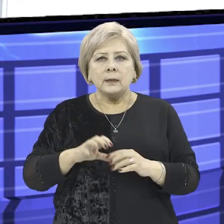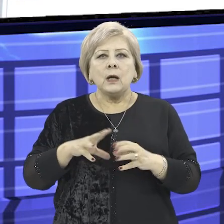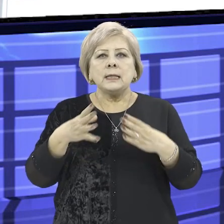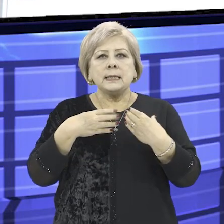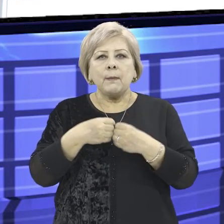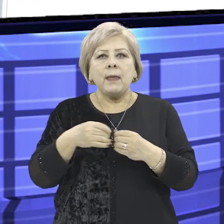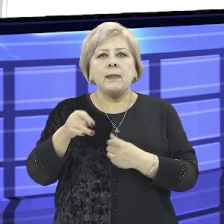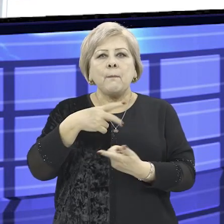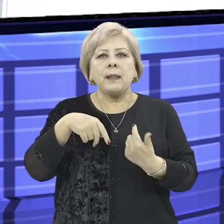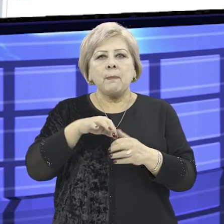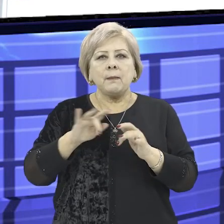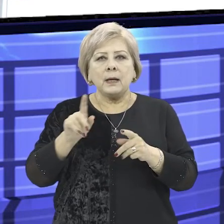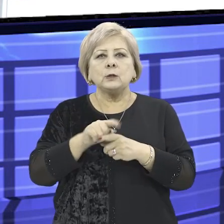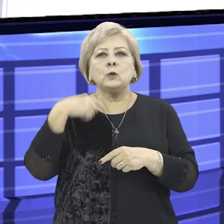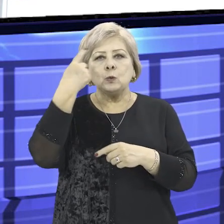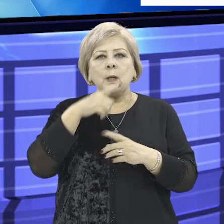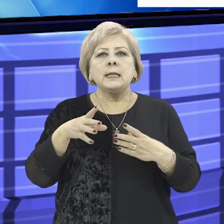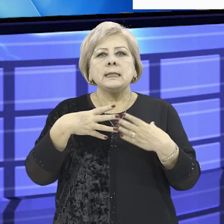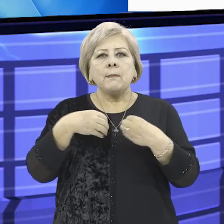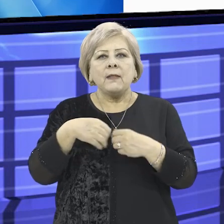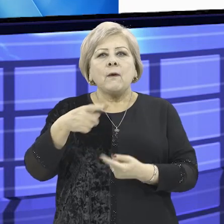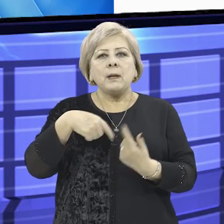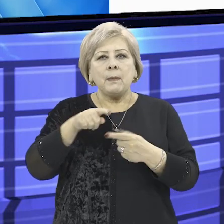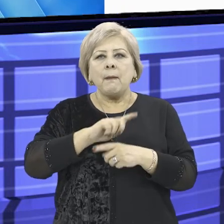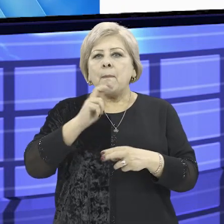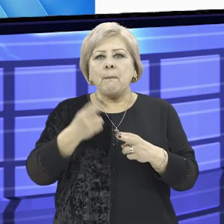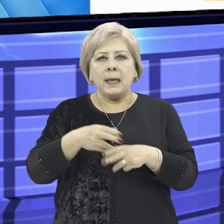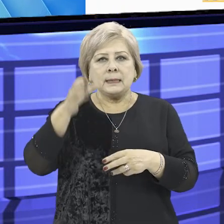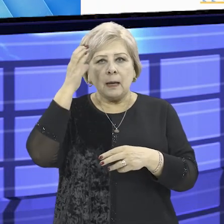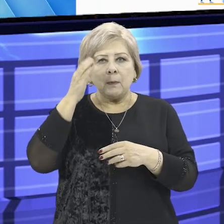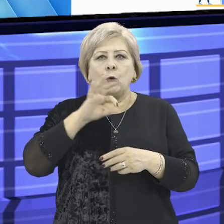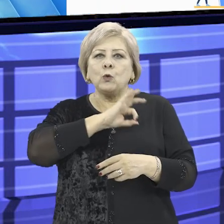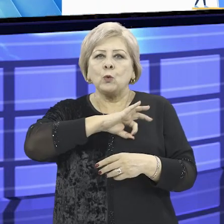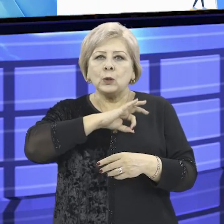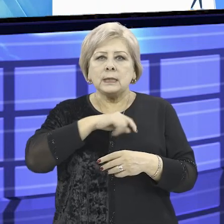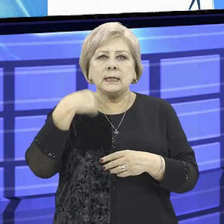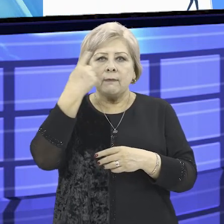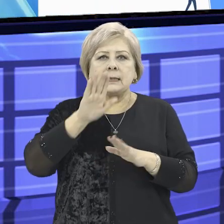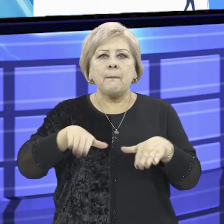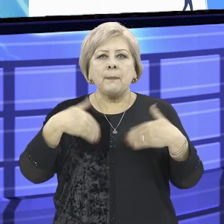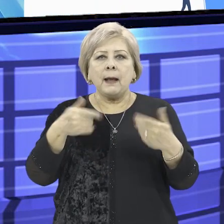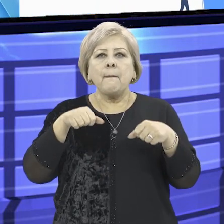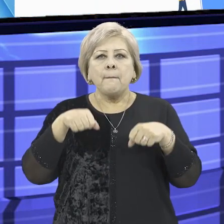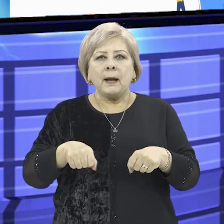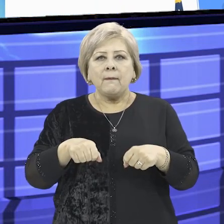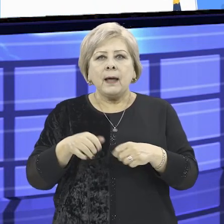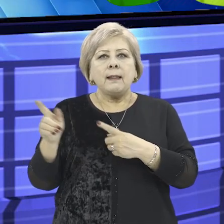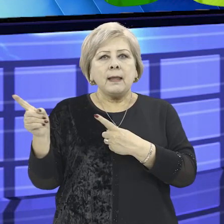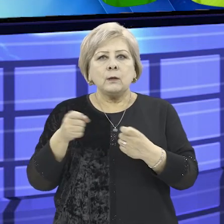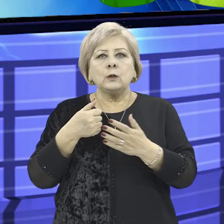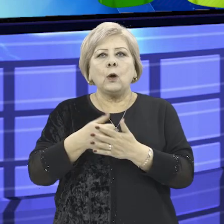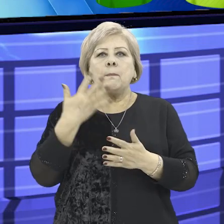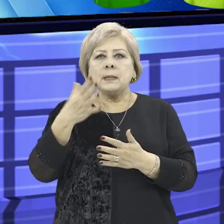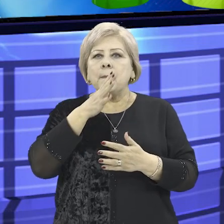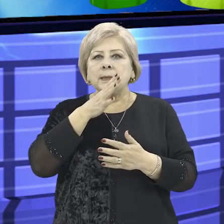в закон о семейном предпринимательстве, субъектам семейного предпринимательства без образования юридического лица предоставлено право нанимать